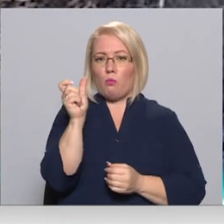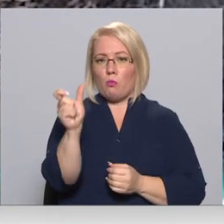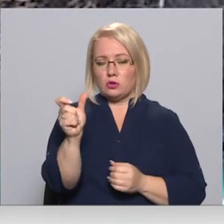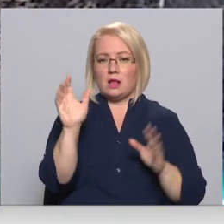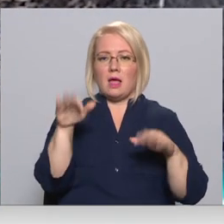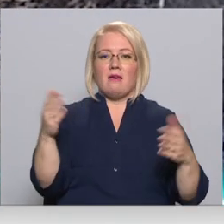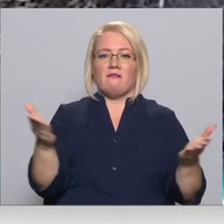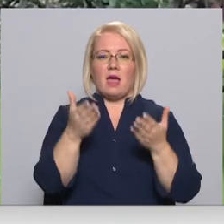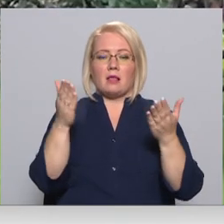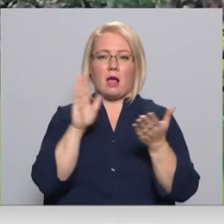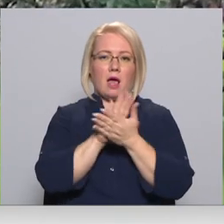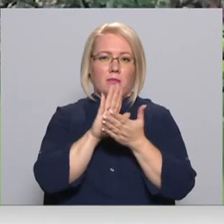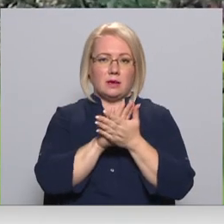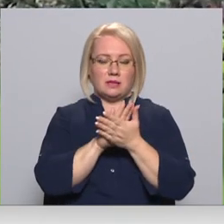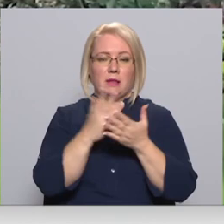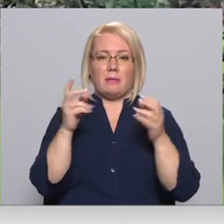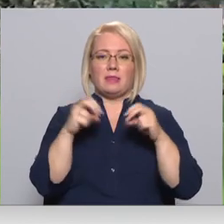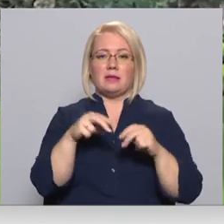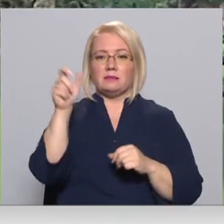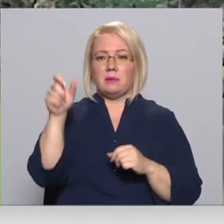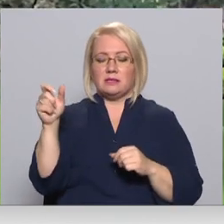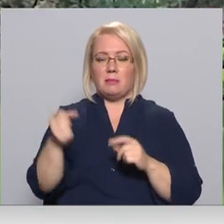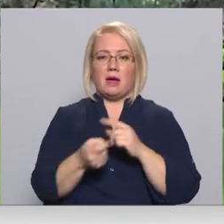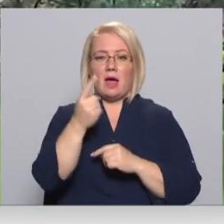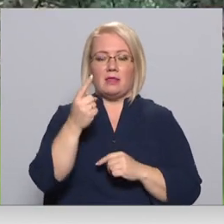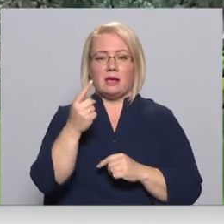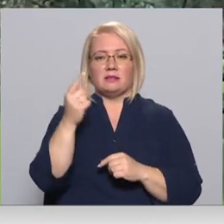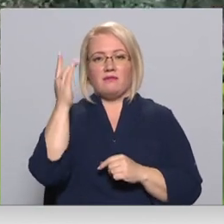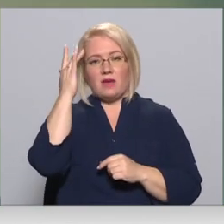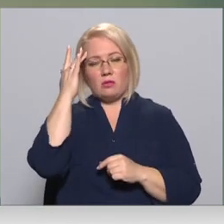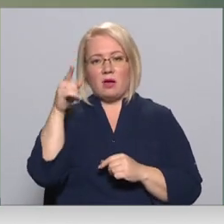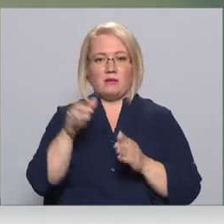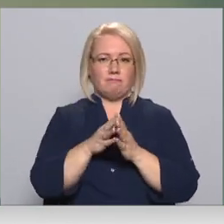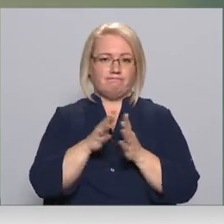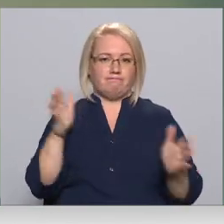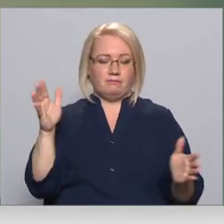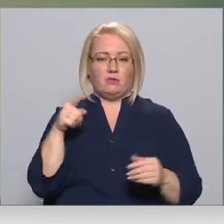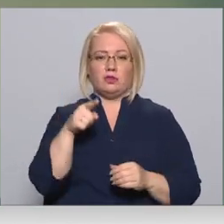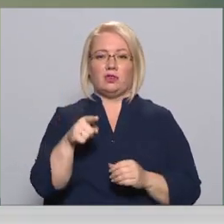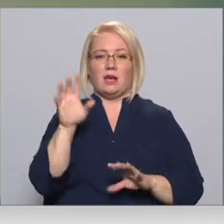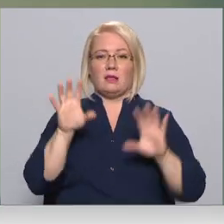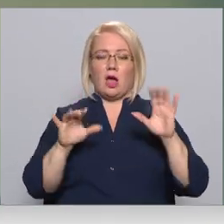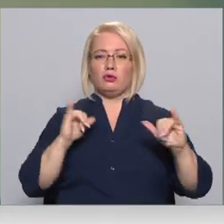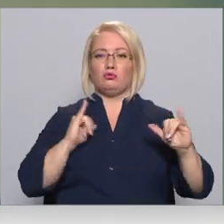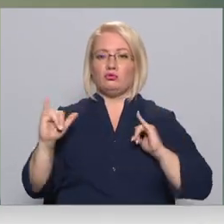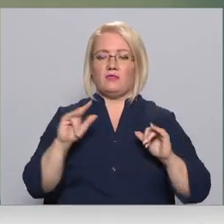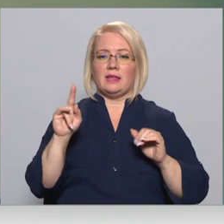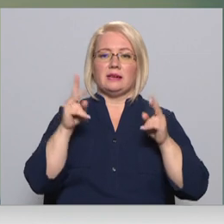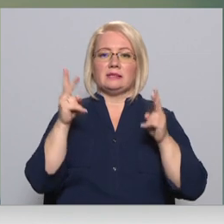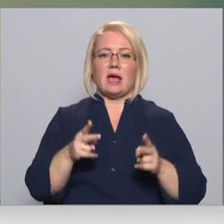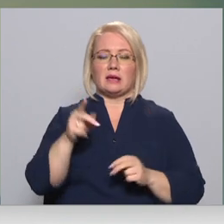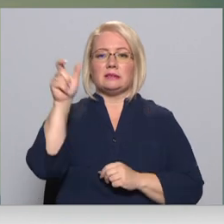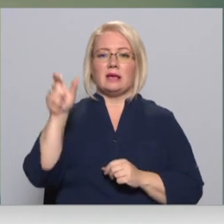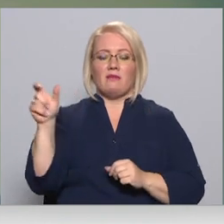tos varētu vieglāk atpazīt, bet ekspertiem radās viedoklis par viņu dzīvi mazotnē. Šī lāču uzvedība ir sekas cilvēku